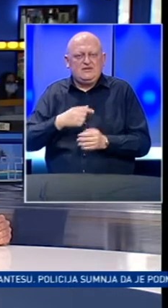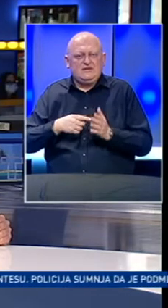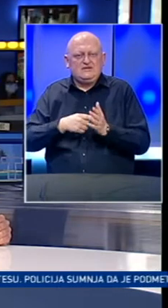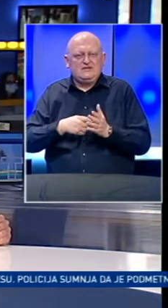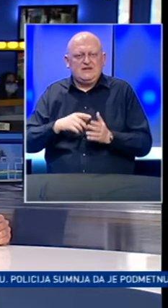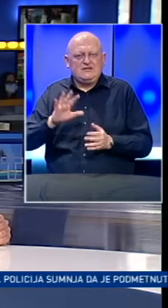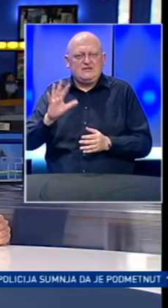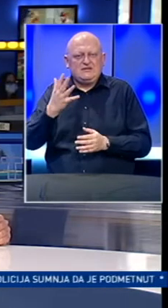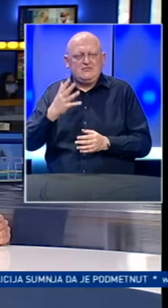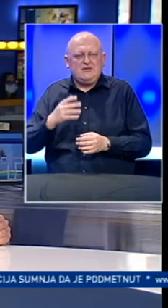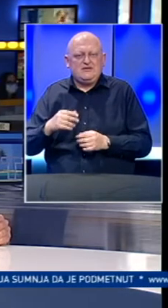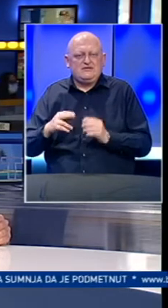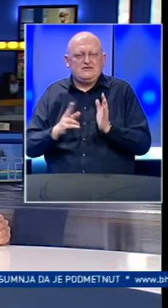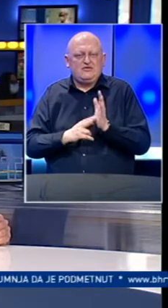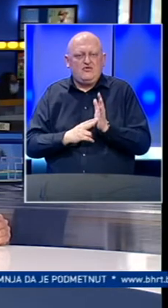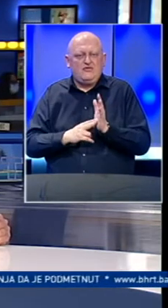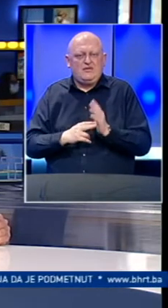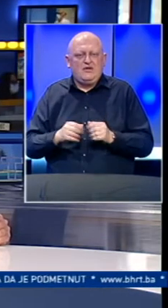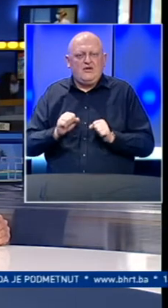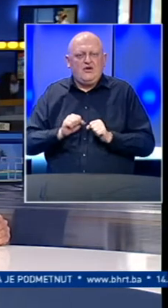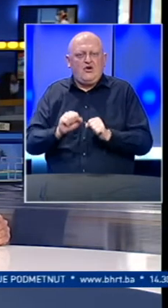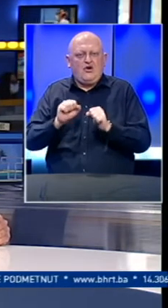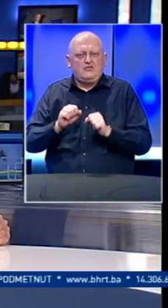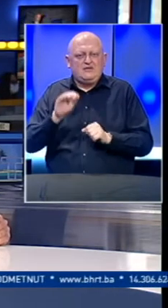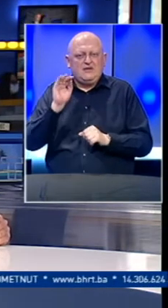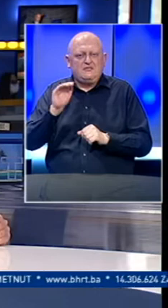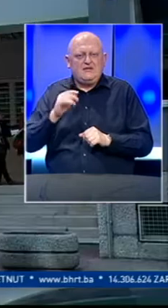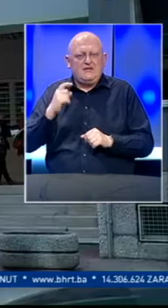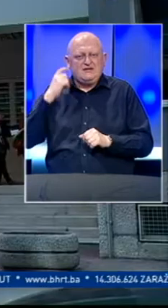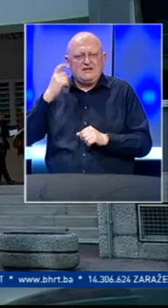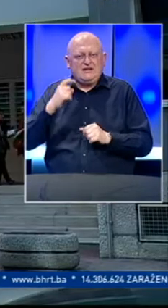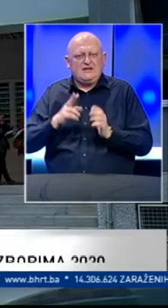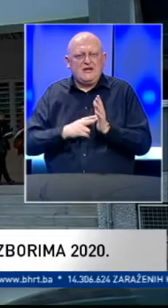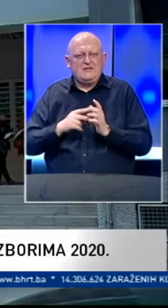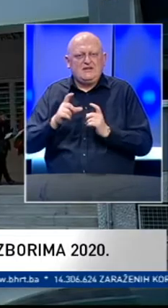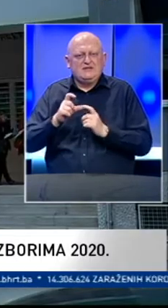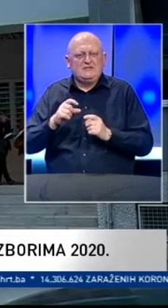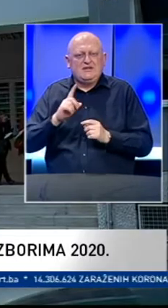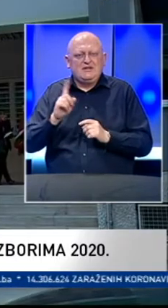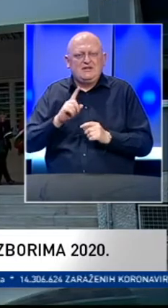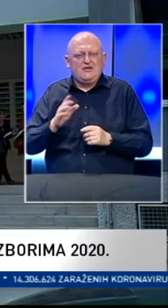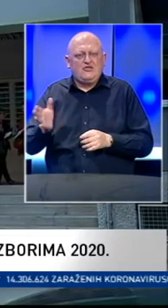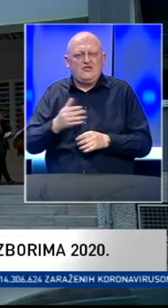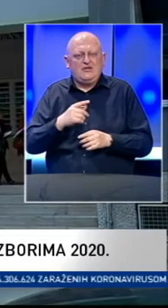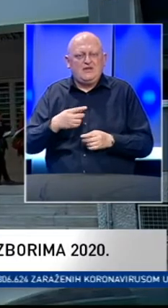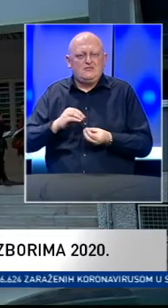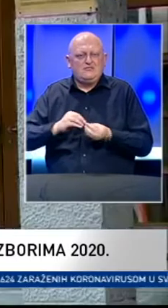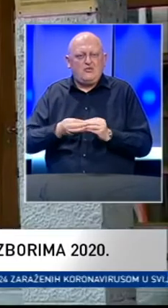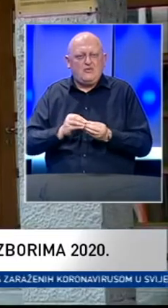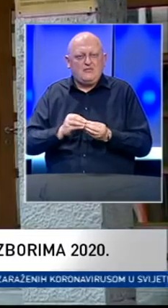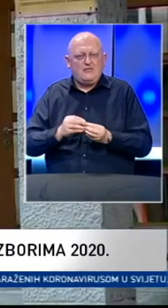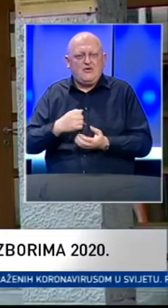godine, zakazane za nedjelju 15. studenog. Odbijena je prijeva stranke Napredna Srpska jer nije otklonila